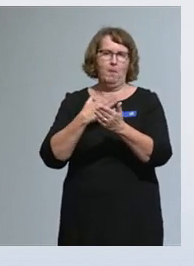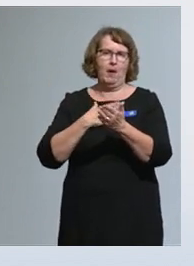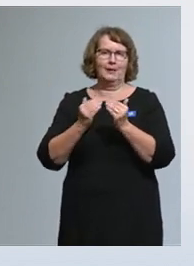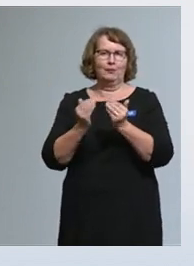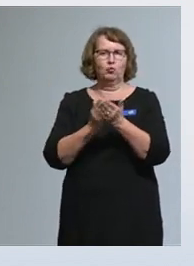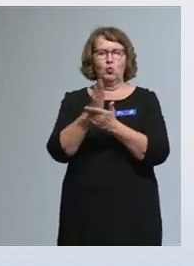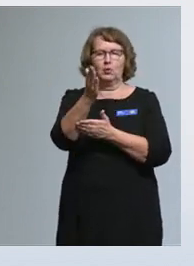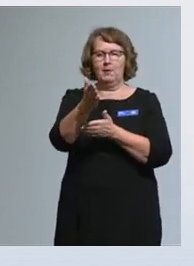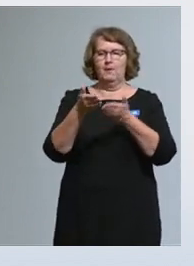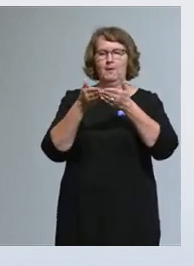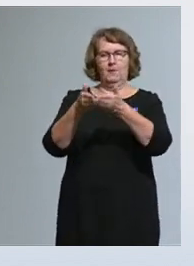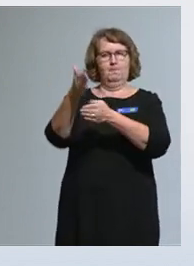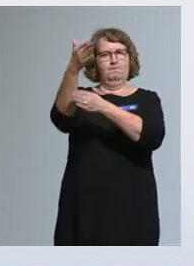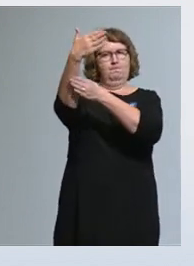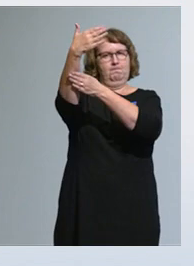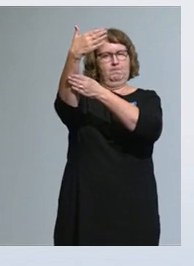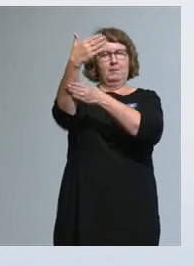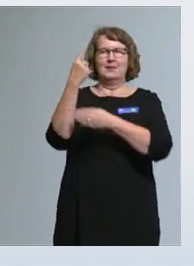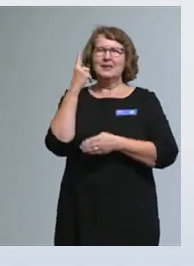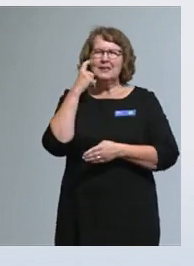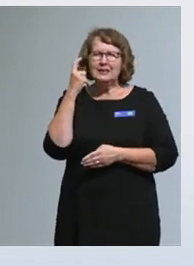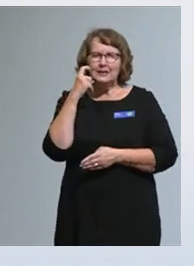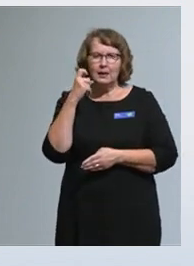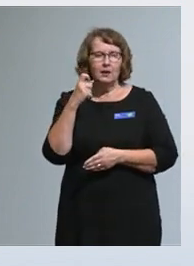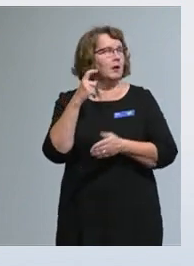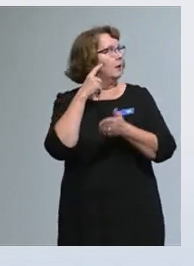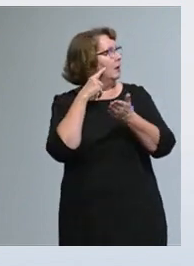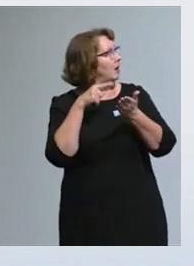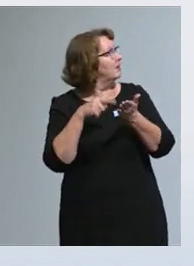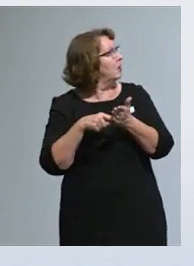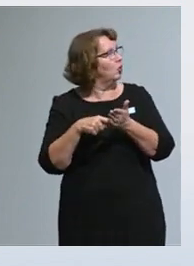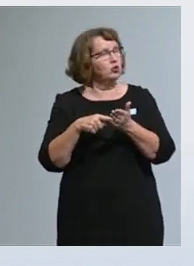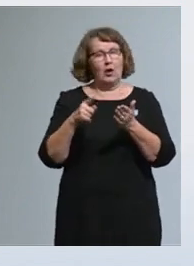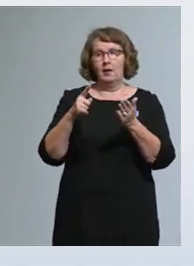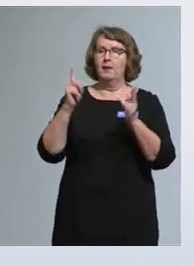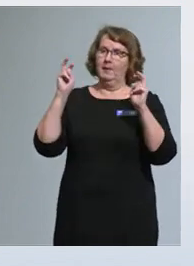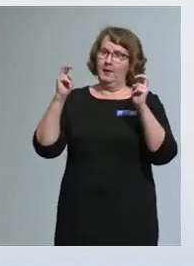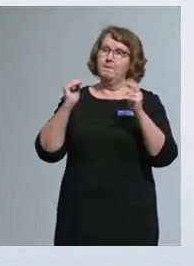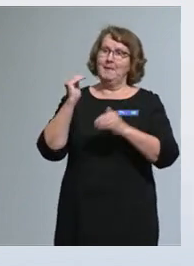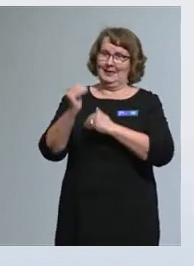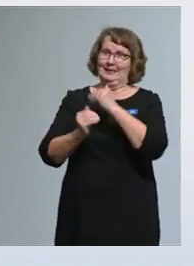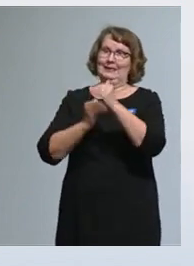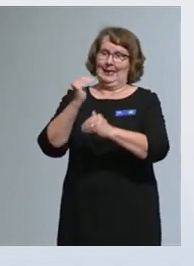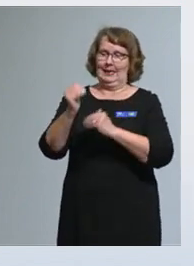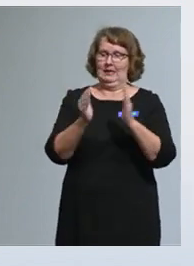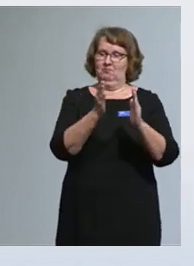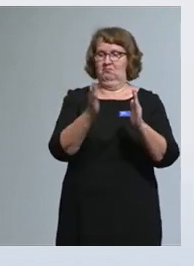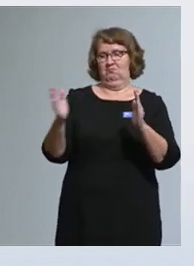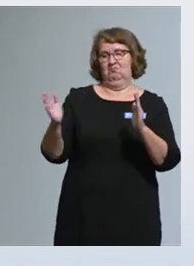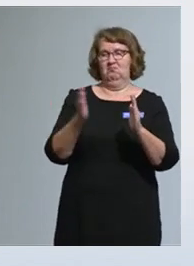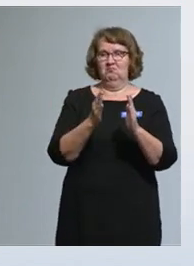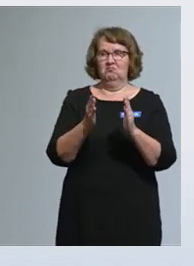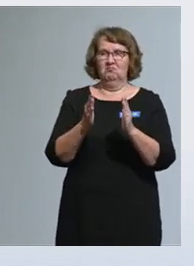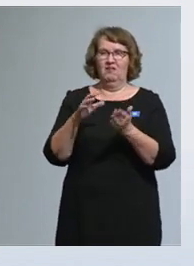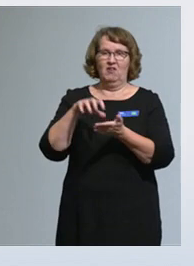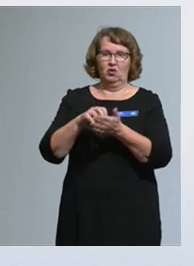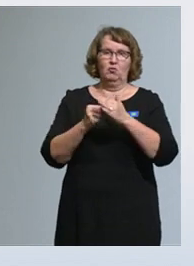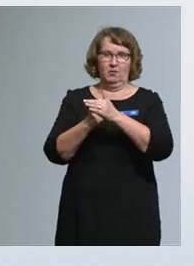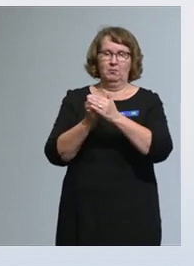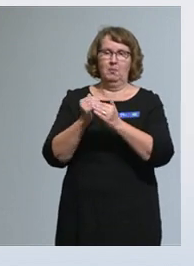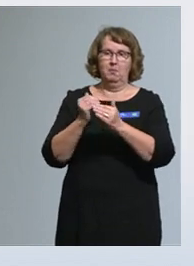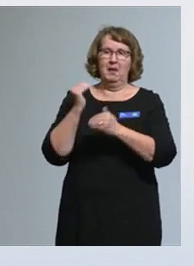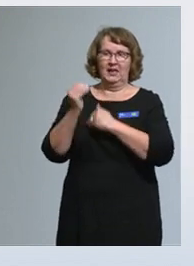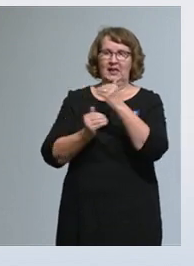Lippulaivassa sininen alue kuvaa tätä valtionavustustoiminnan niin sanottua perinteistä osa-aluetta. Se on tämä